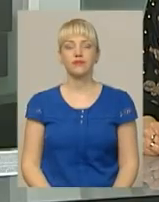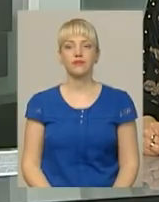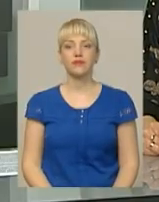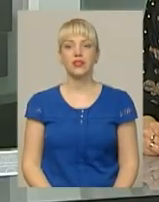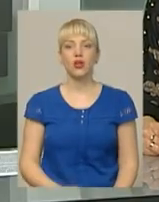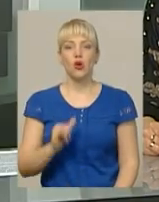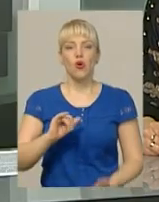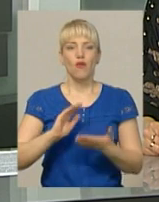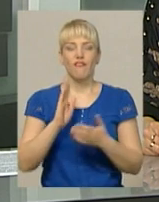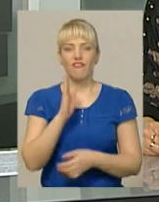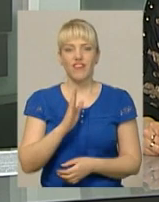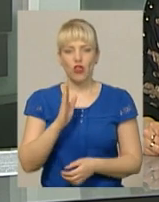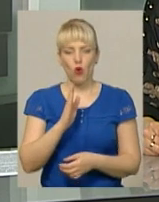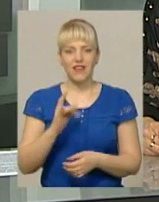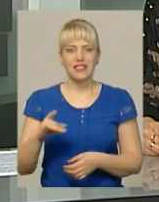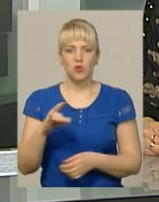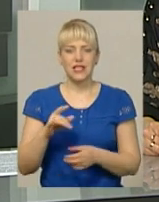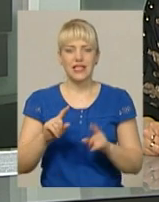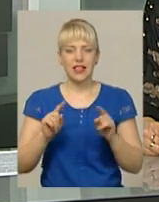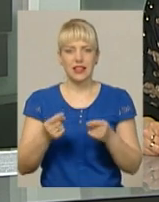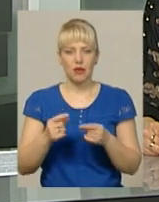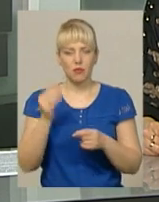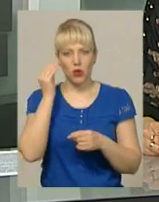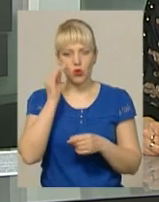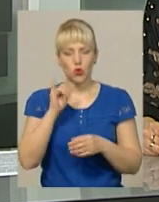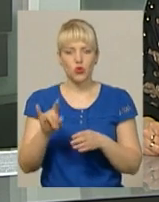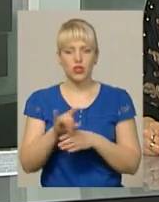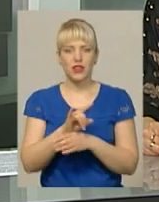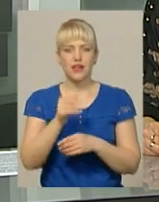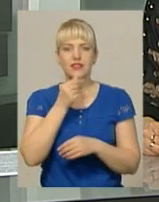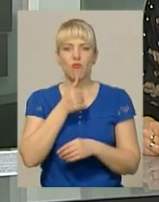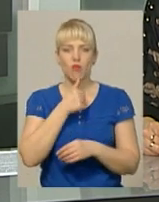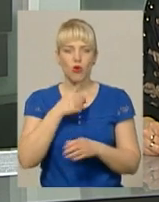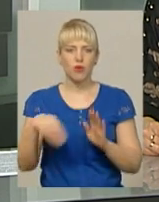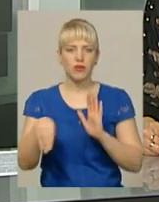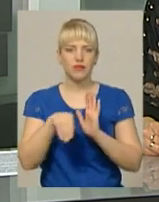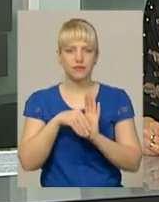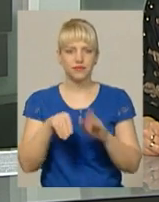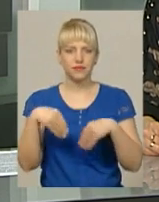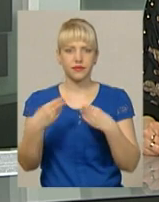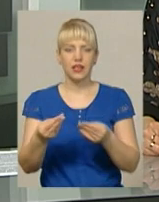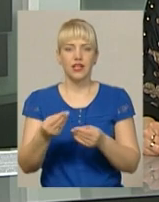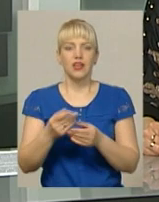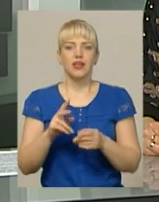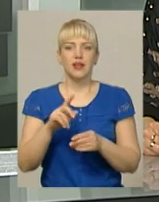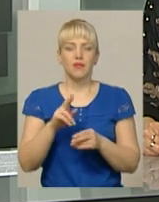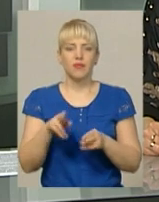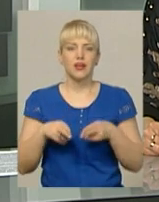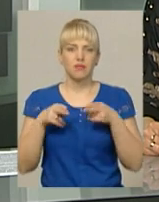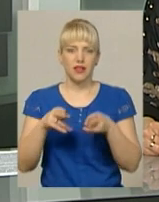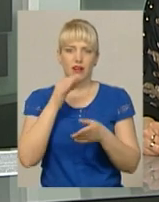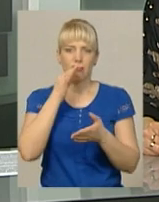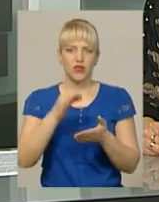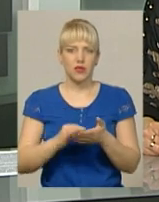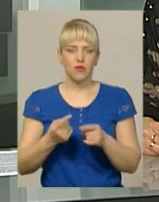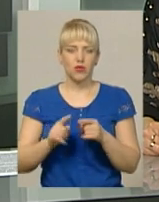У Віньковецькому районі затримали підозрюваного у шахрайстві на спробі відкупитися від кримінальної відповідальності. Про це повідомив керівник